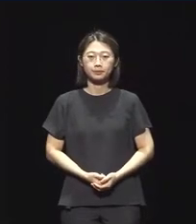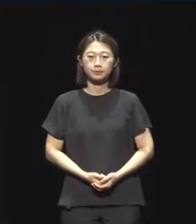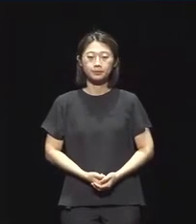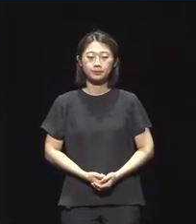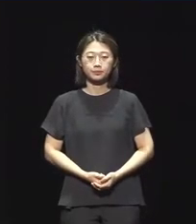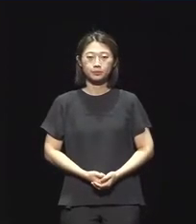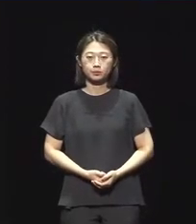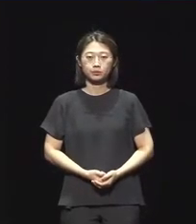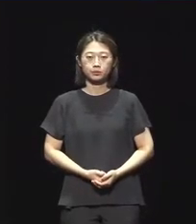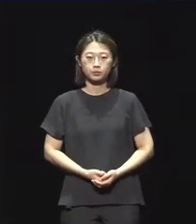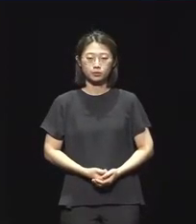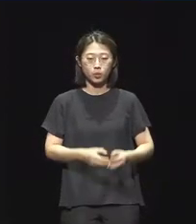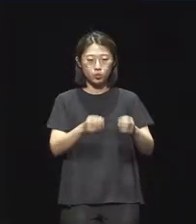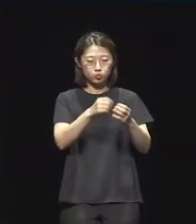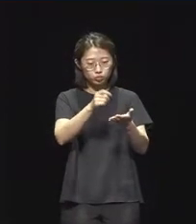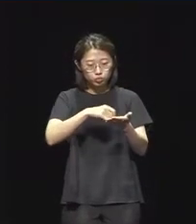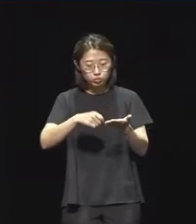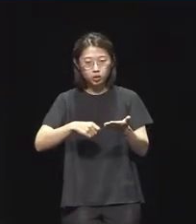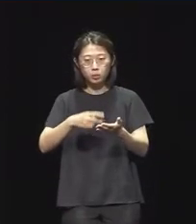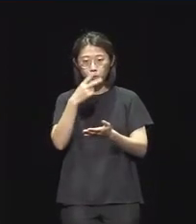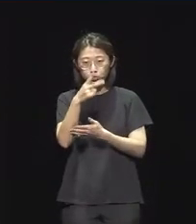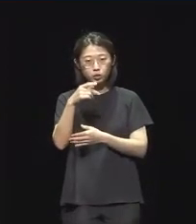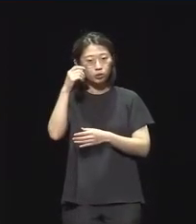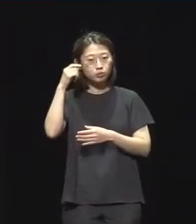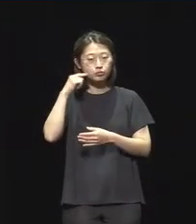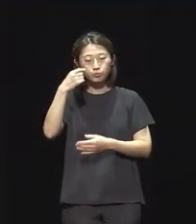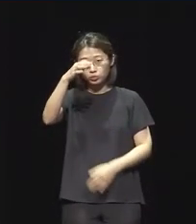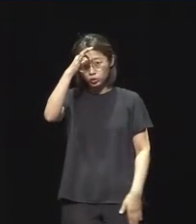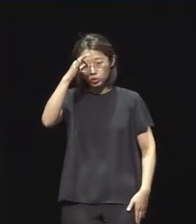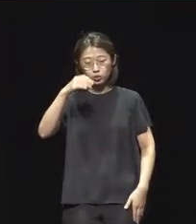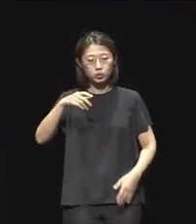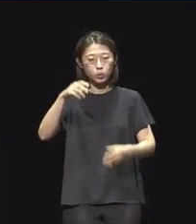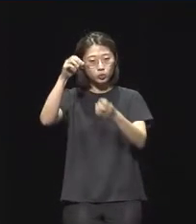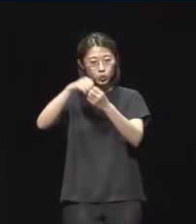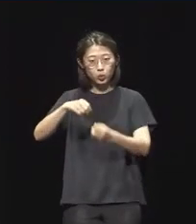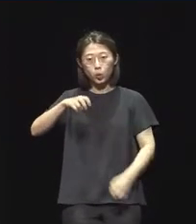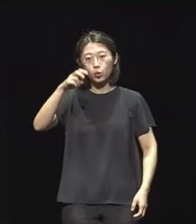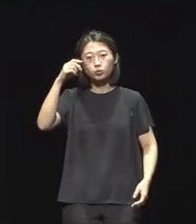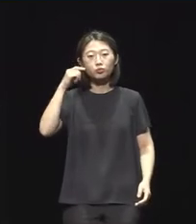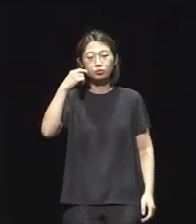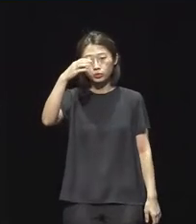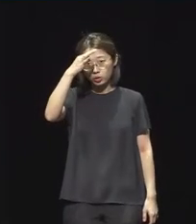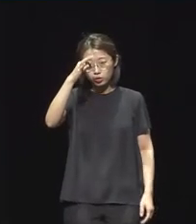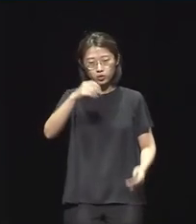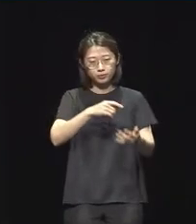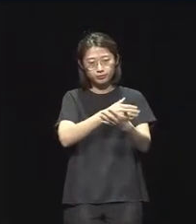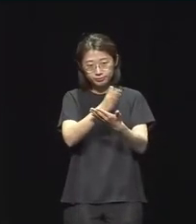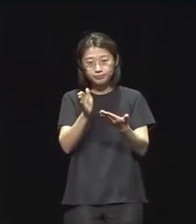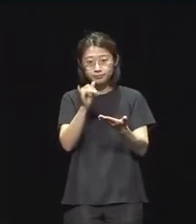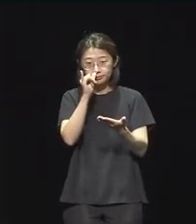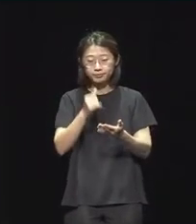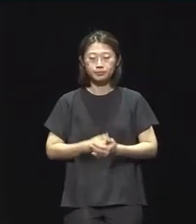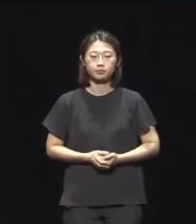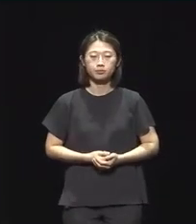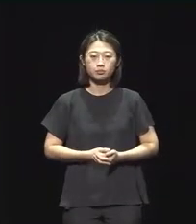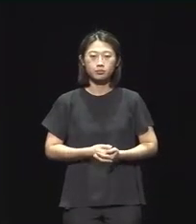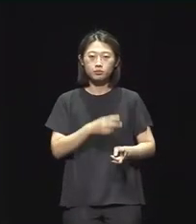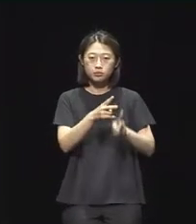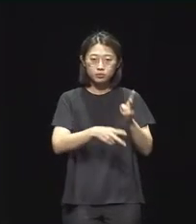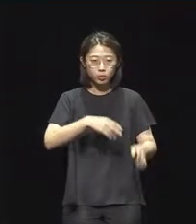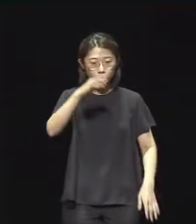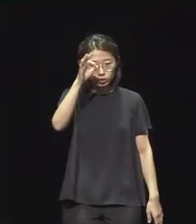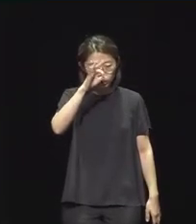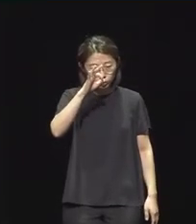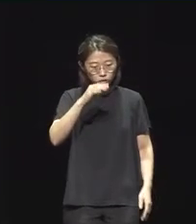분야는 문학, 시각예술, 연극 뮤지컬, 무용, 음악, 전통예술, 다원예술로 되어 있고요. 사업 유형은 리서치,